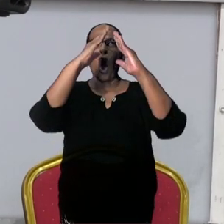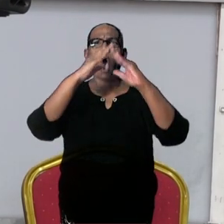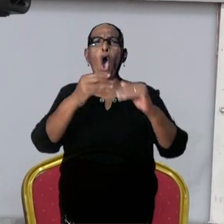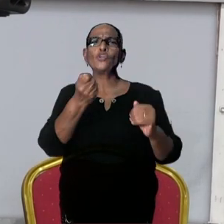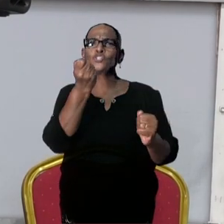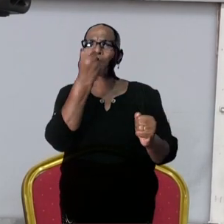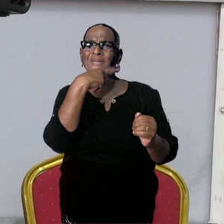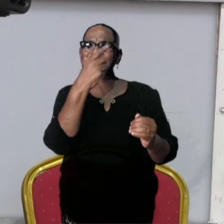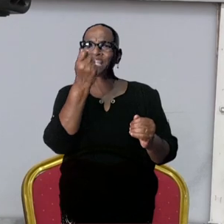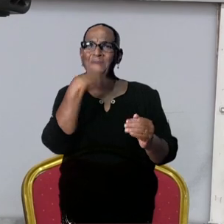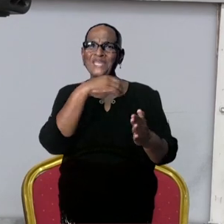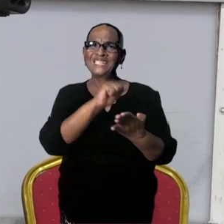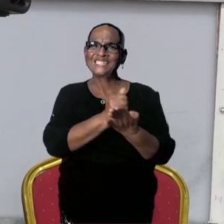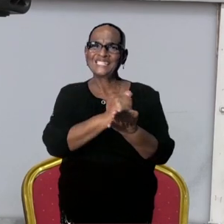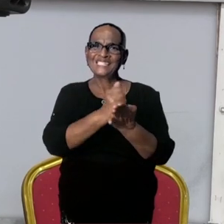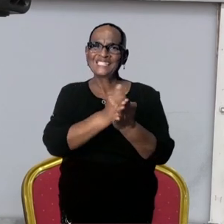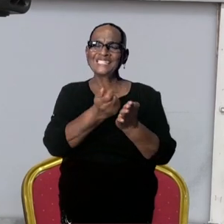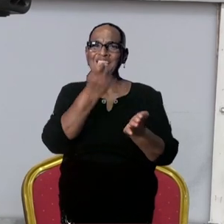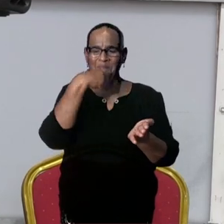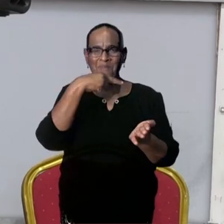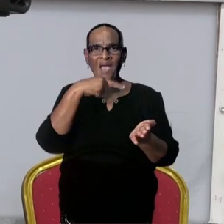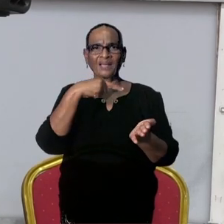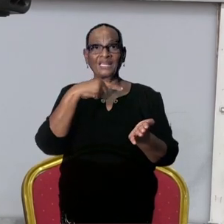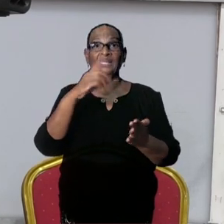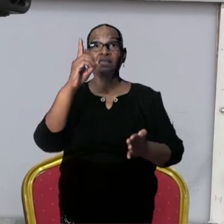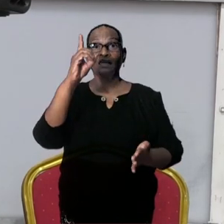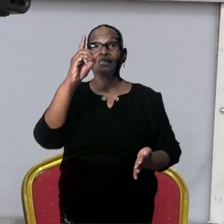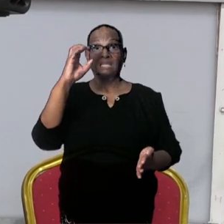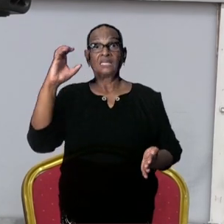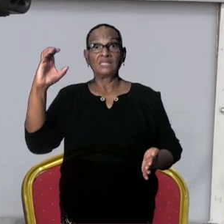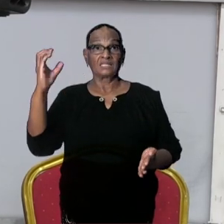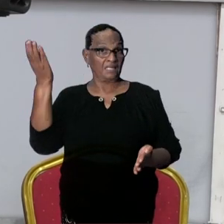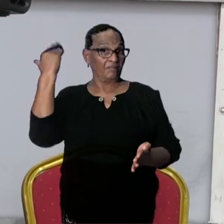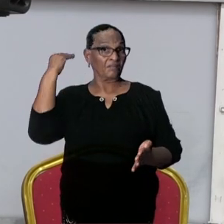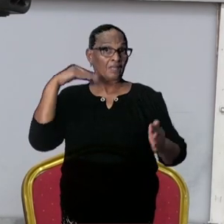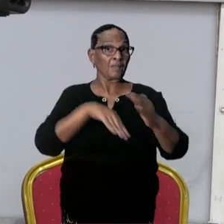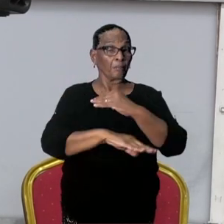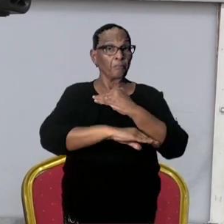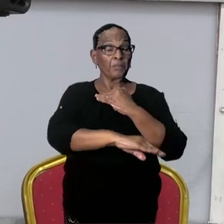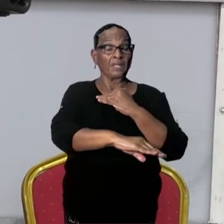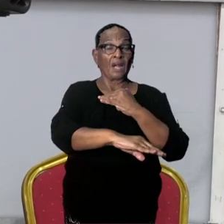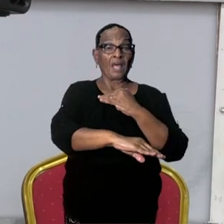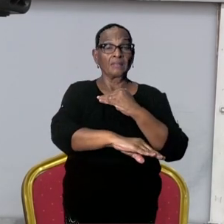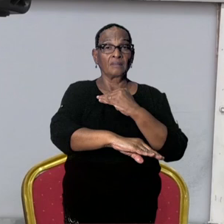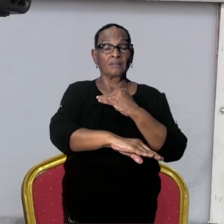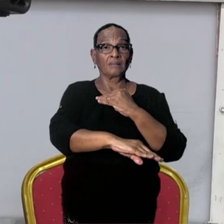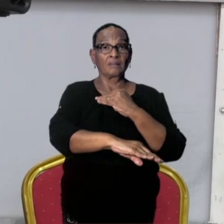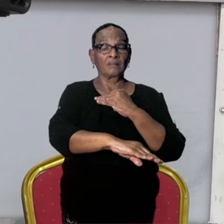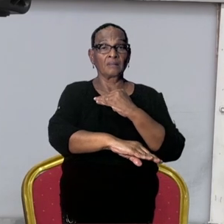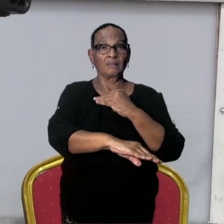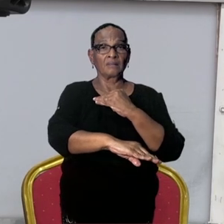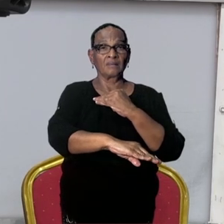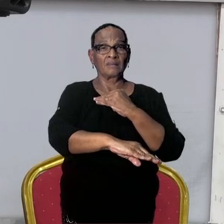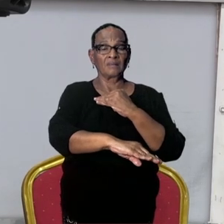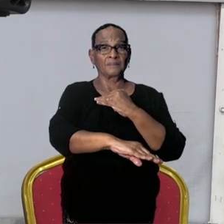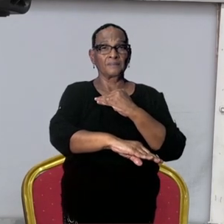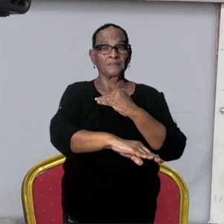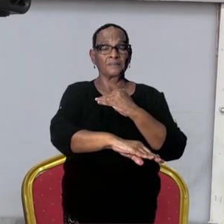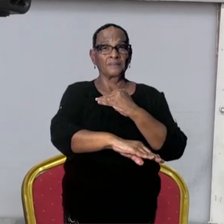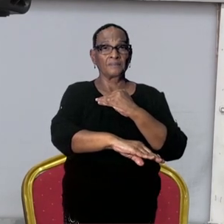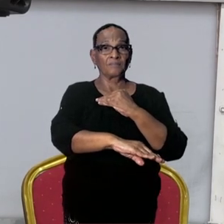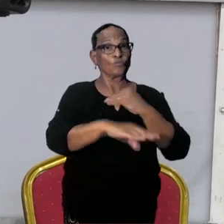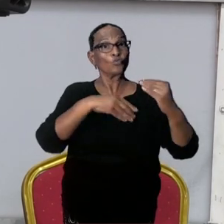die is dus door de districtscommissaris daar, moest